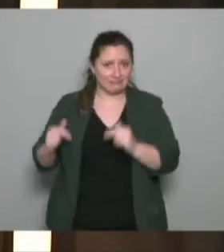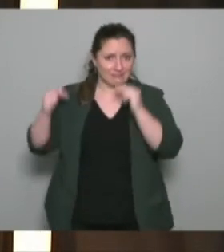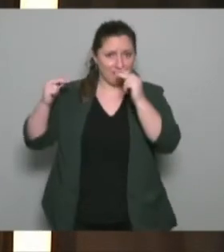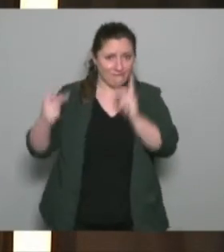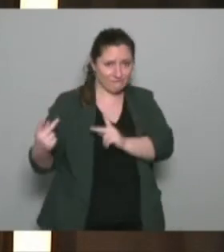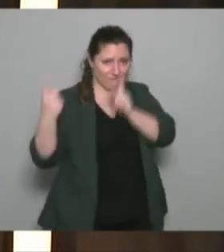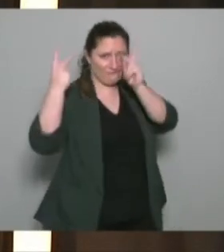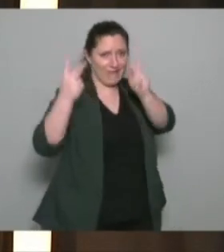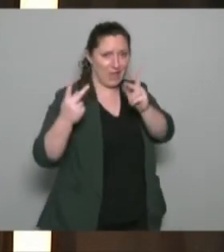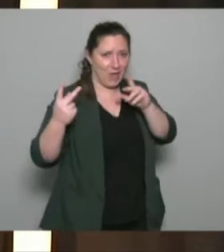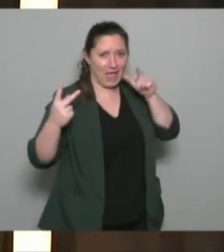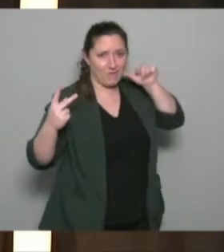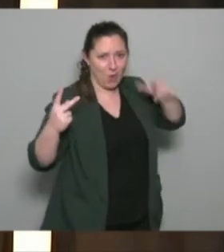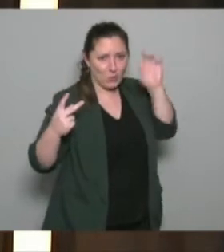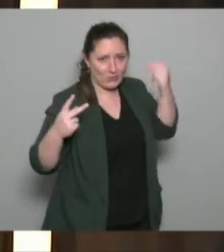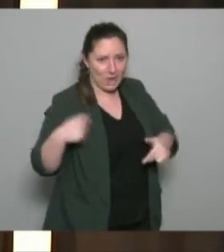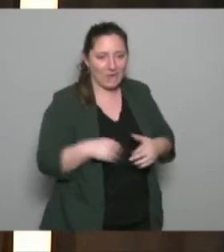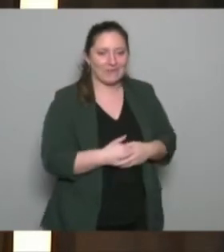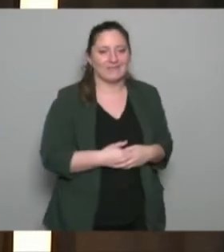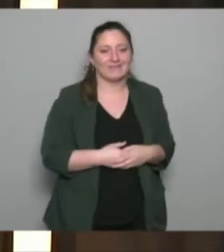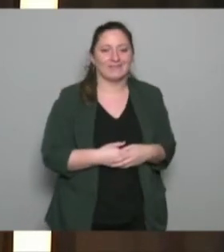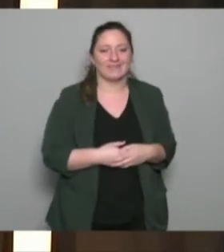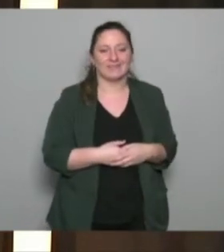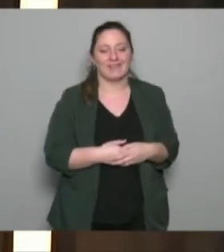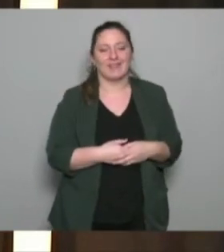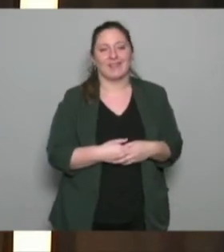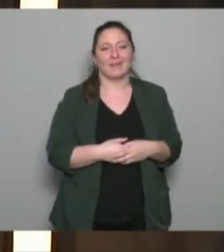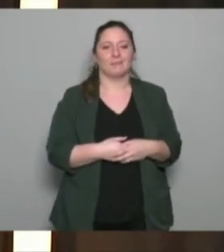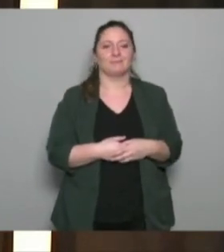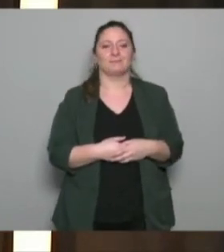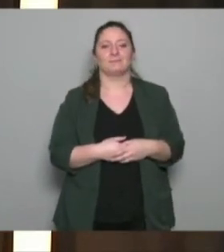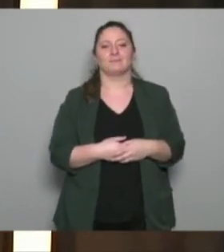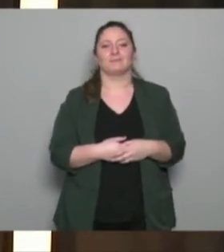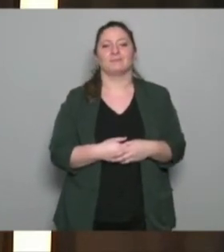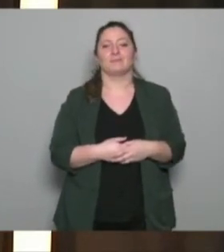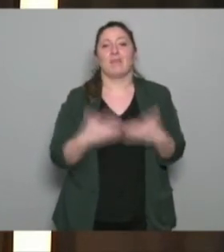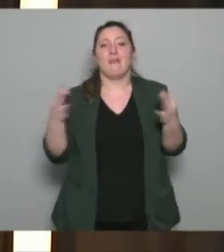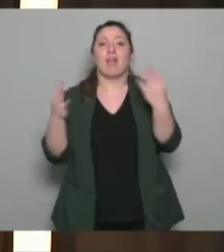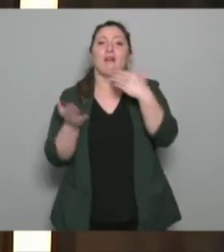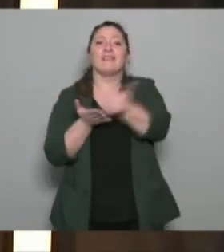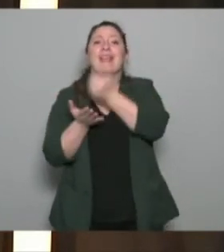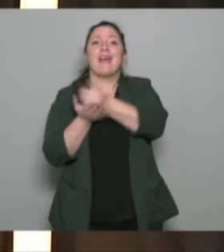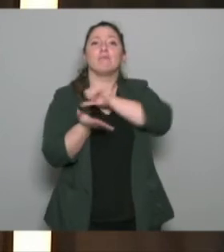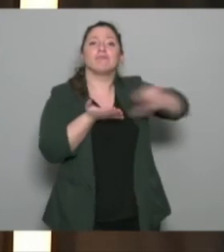valoriser voilà merci je vais chercher est-ce que vous allez valoriser du coup ça dans la rémunération